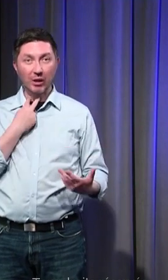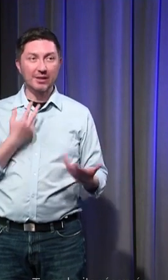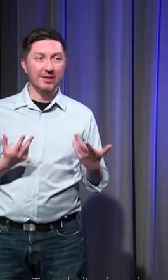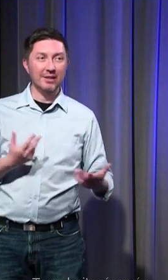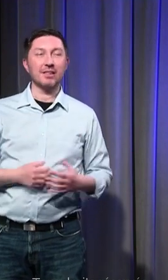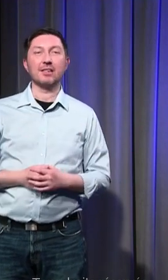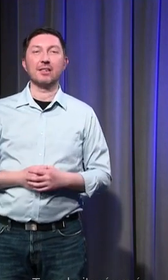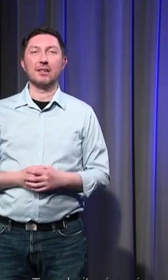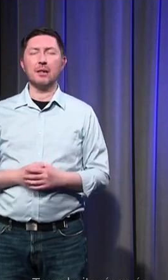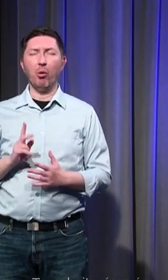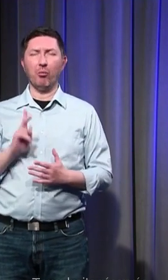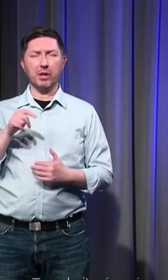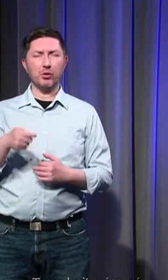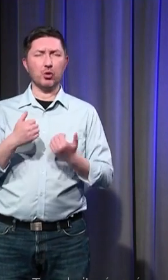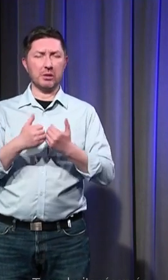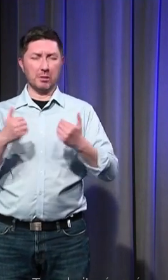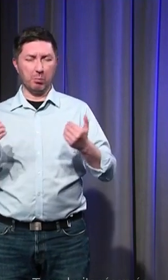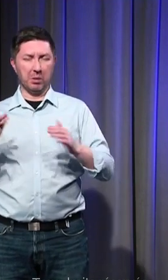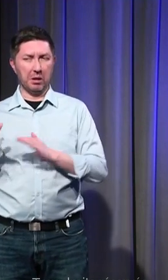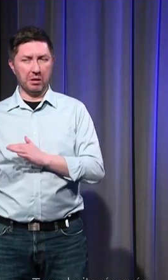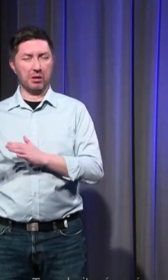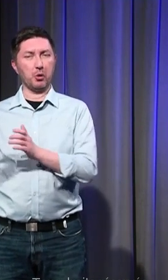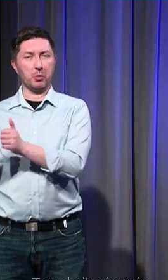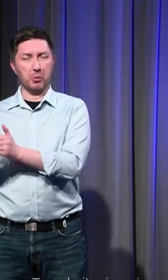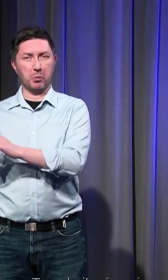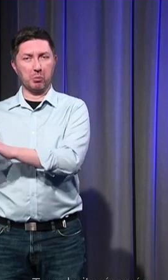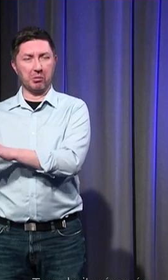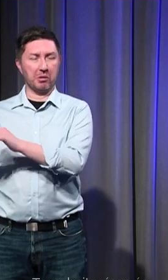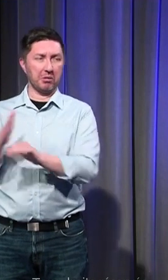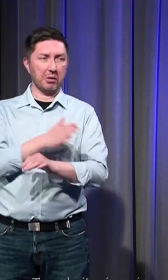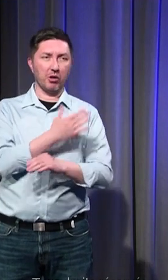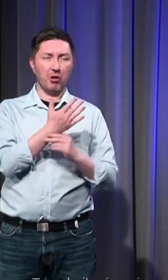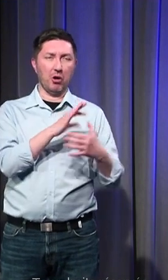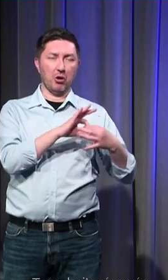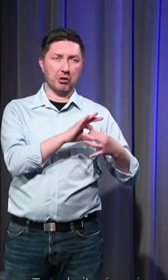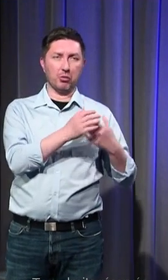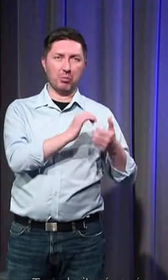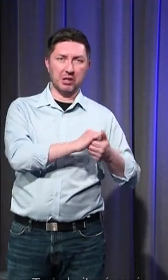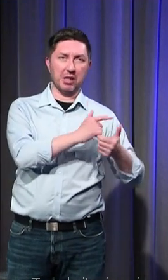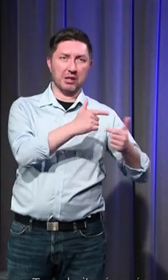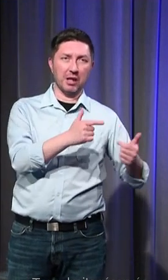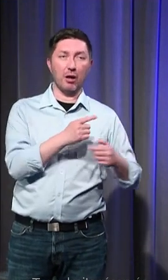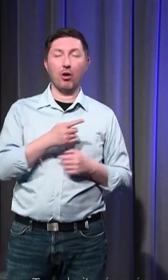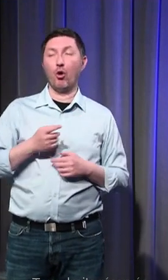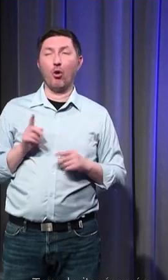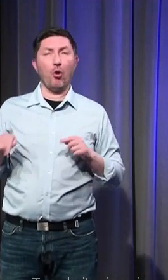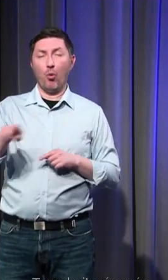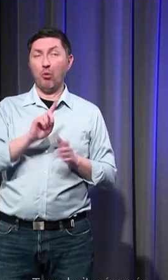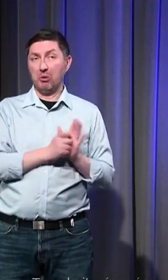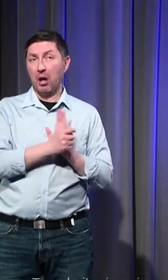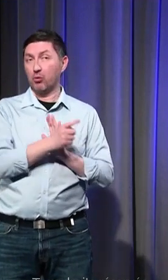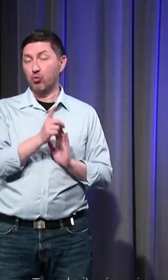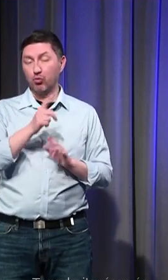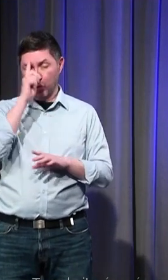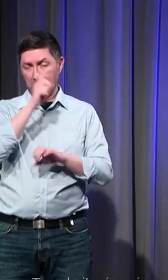alors on fait la part des choses et là aussi on fait très bien la part des choses et eux font davantage la part des choses que nous mais n'empêche que petit